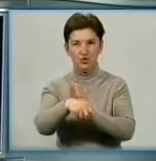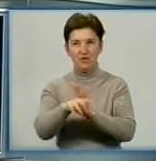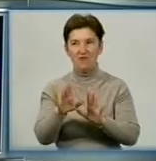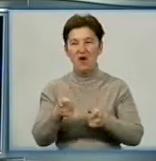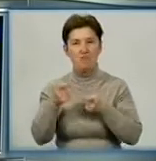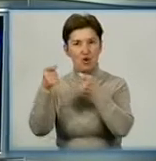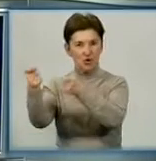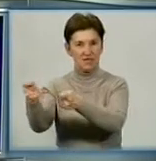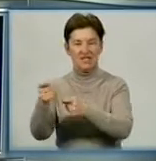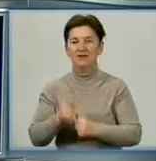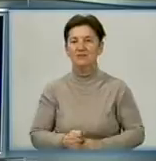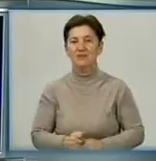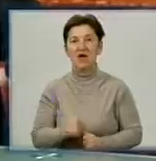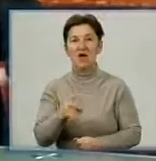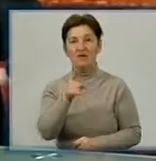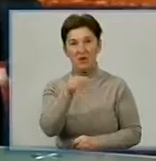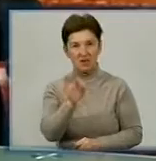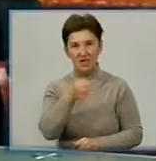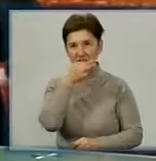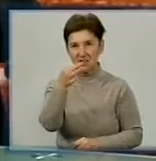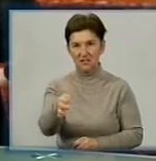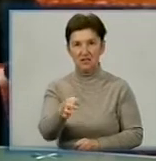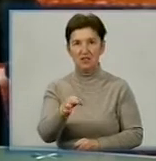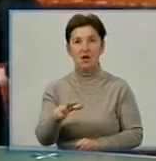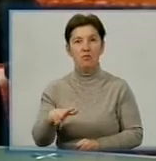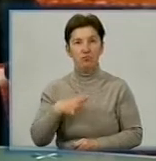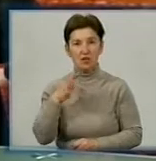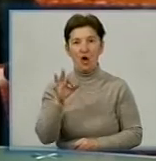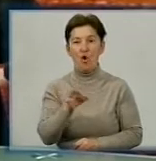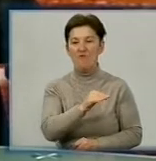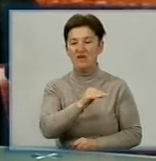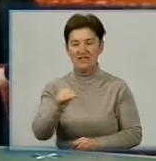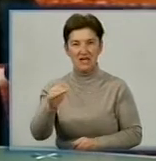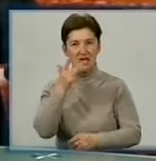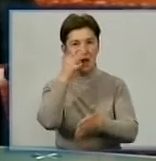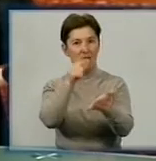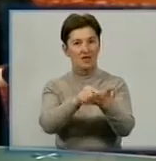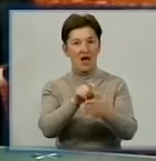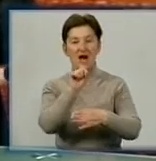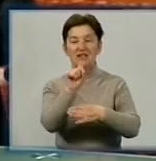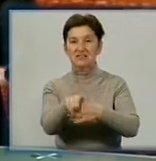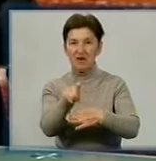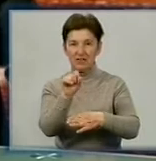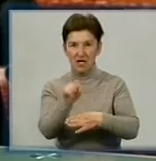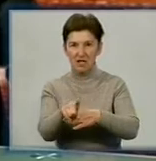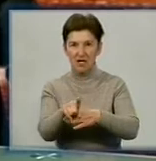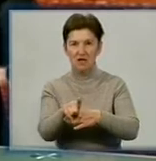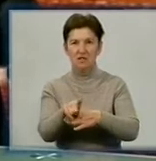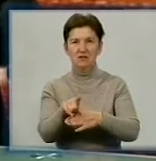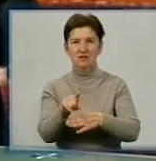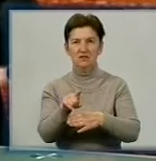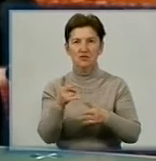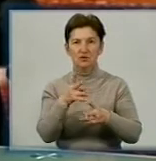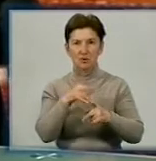поїздка, як ви правильно сказали, була у неї офіційна мета, офіційна, яка це було завдання адміністрації президента, це потрібно було